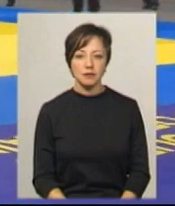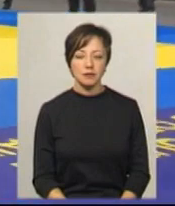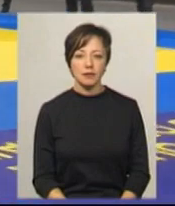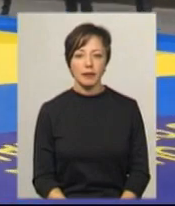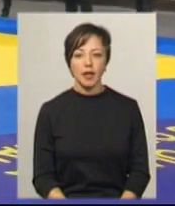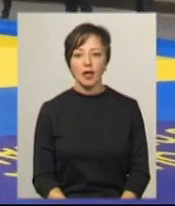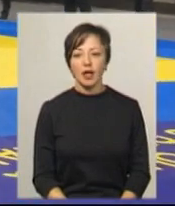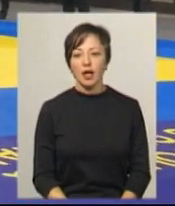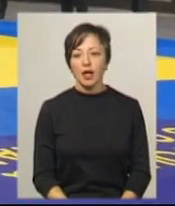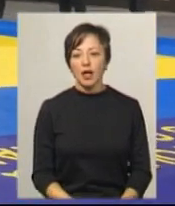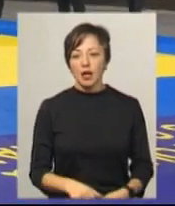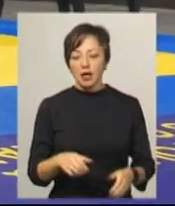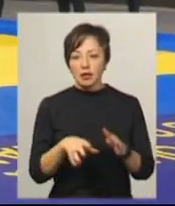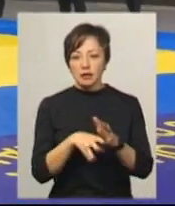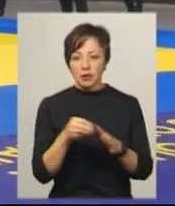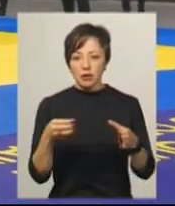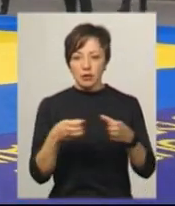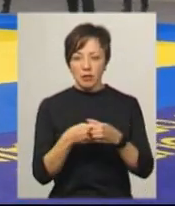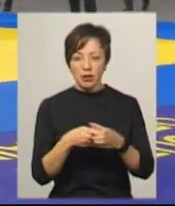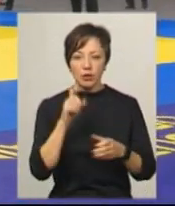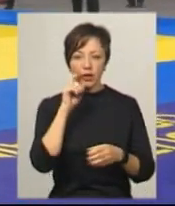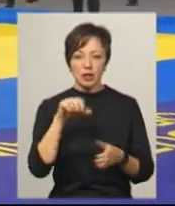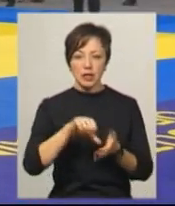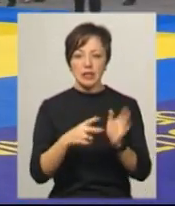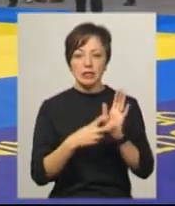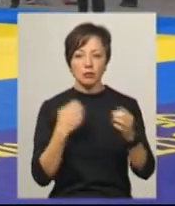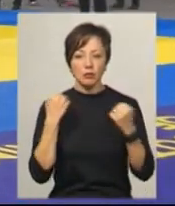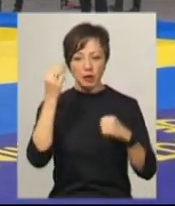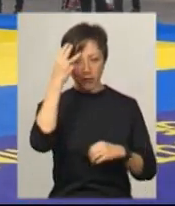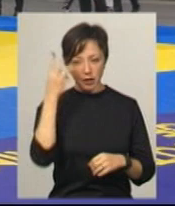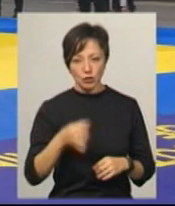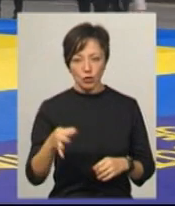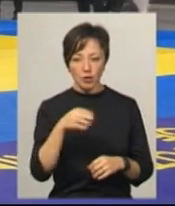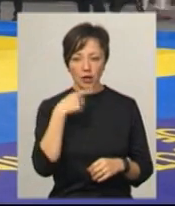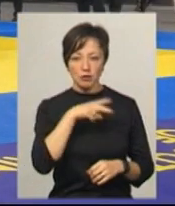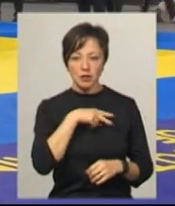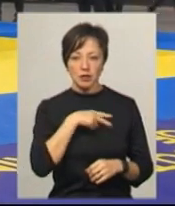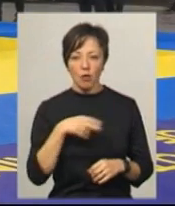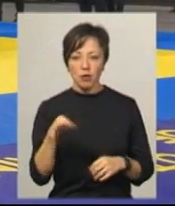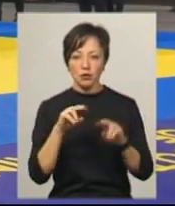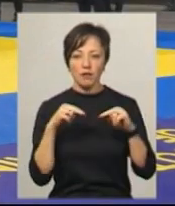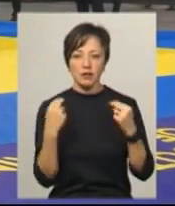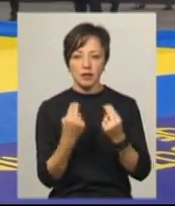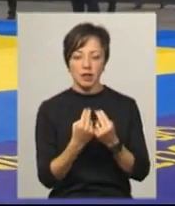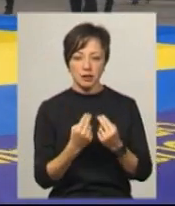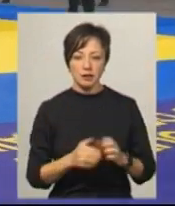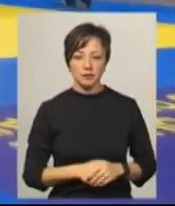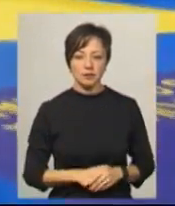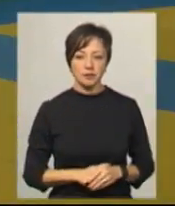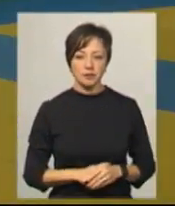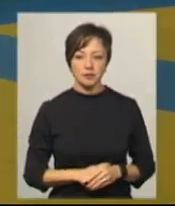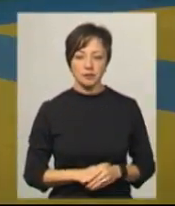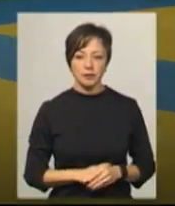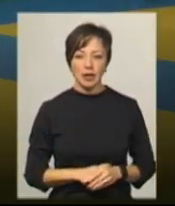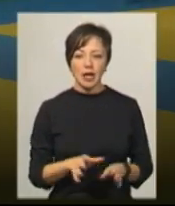У слайді збірної України на чемпіонаті світу взяли участь 7 спортсменів Смельницької області, каже президент Хмельницької обласної федерації з комбат-дзюдзуцу Олександр Марчук.